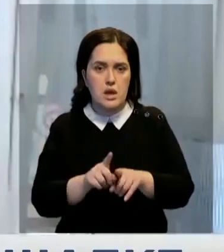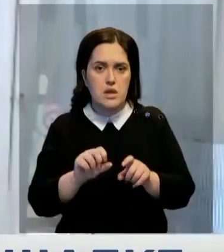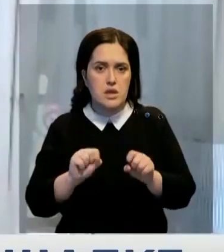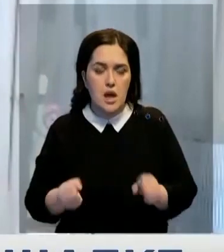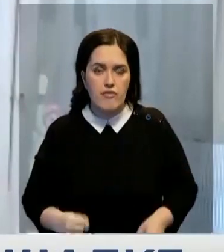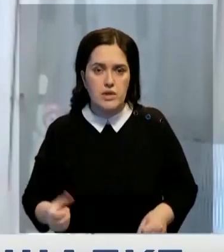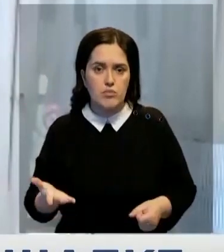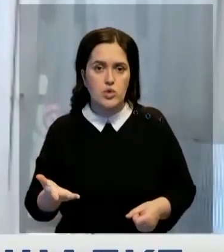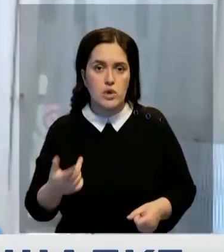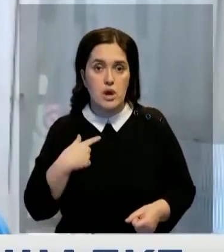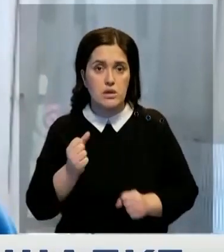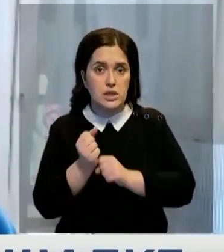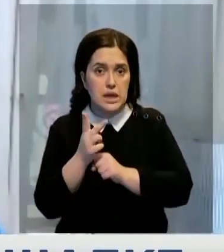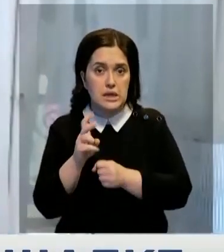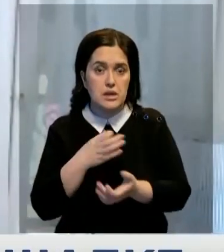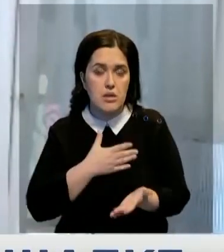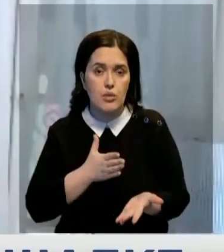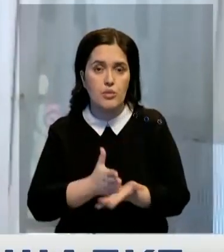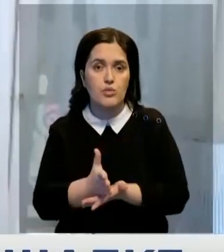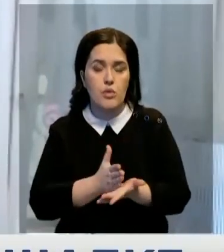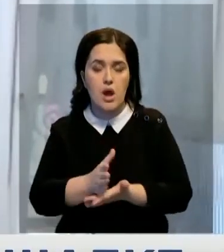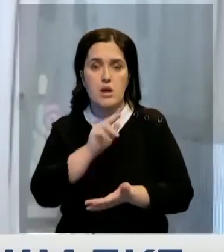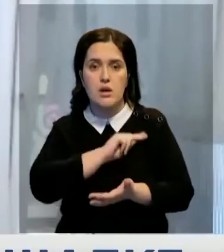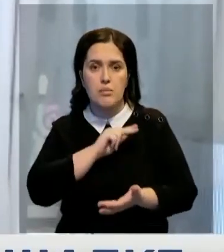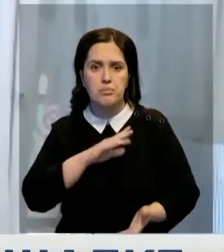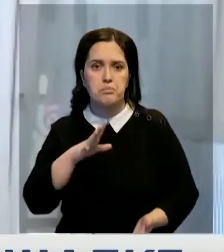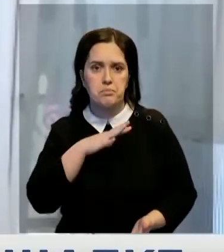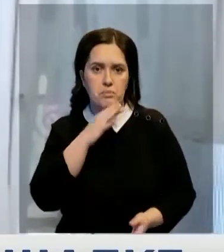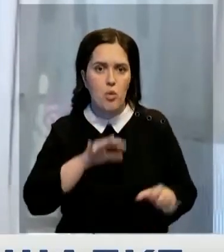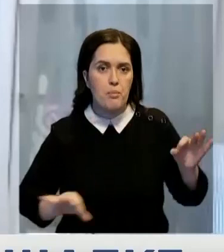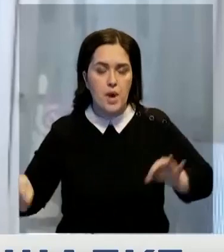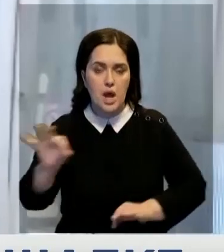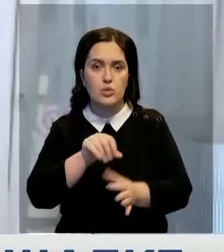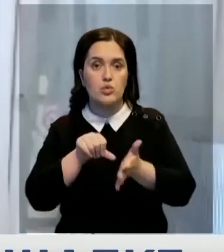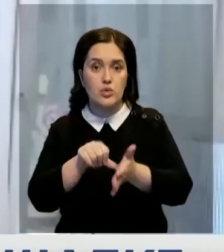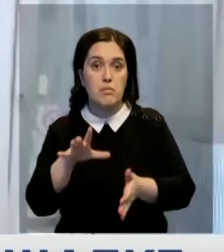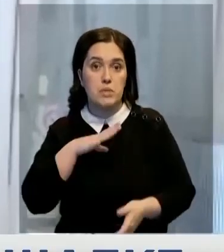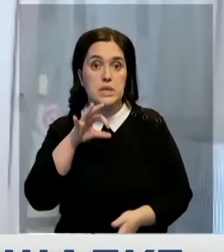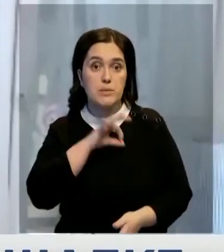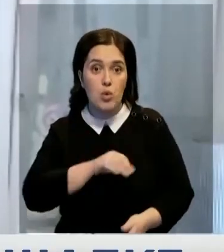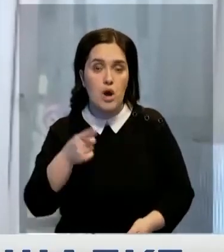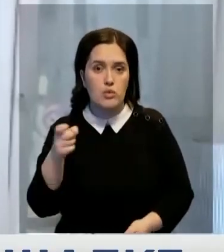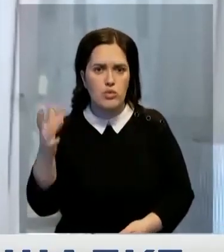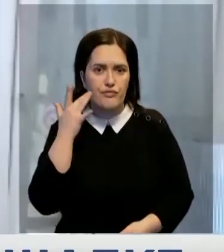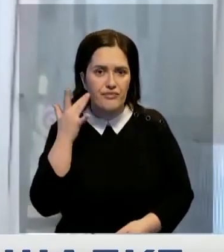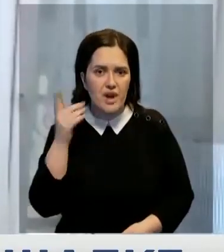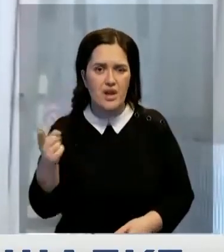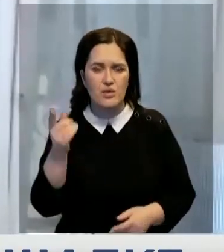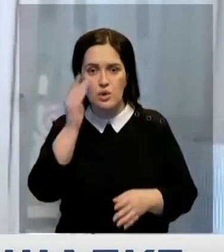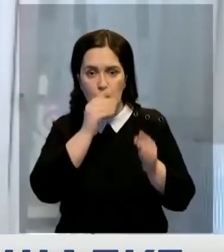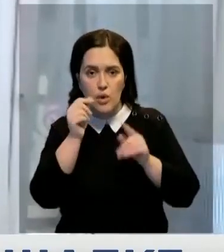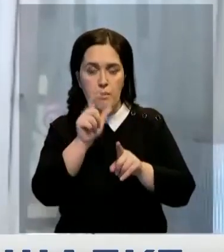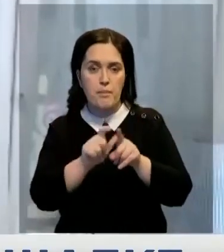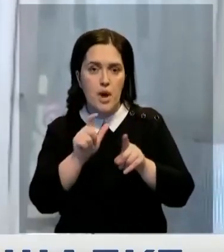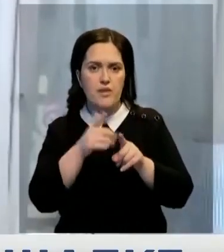безумие. Я 13 лет проработала в киноиндустрии, была на многих проектах, где использовалось оружие. Там же всегда строгие меры